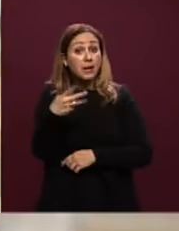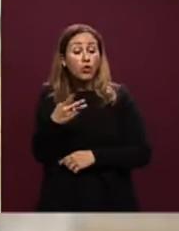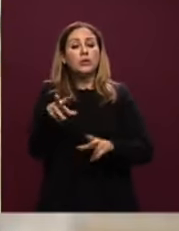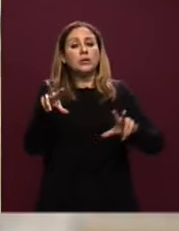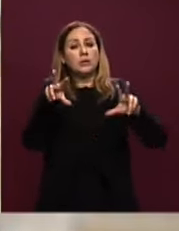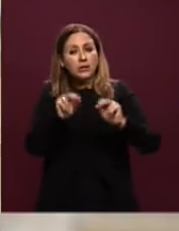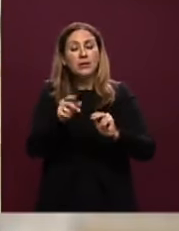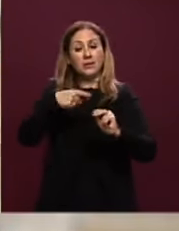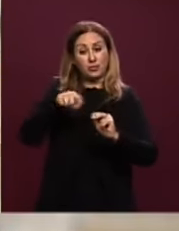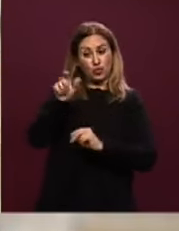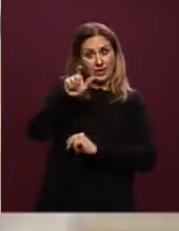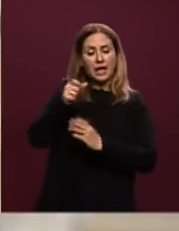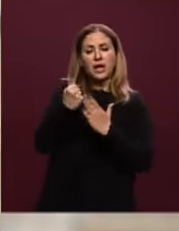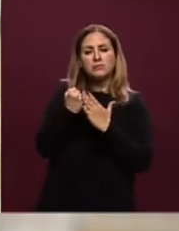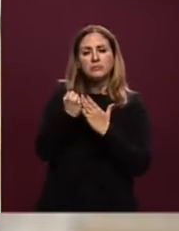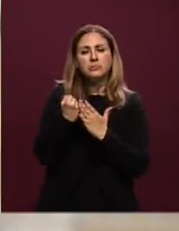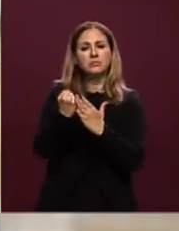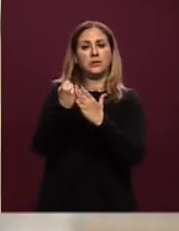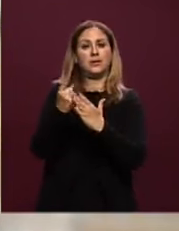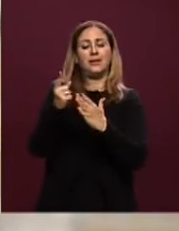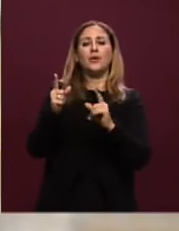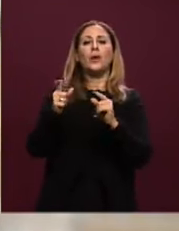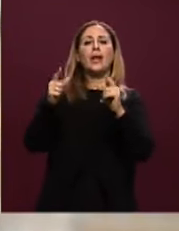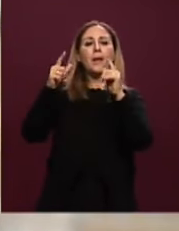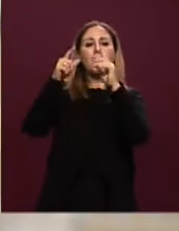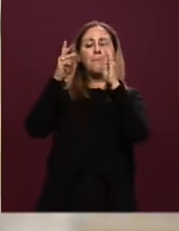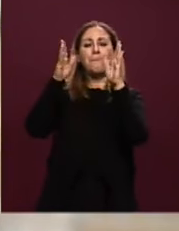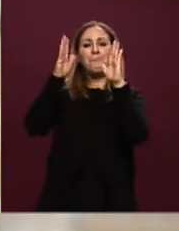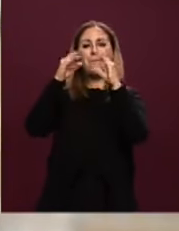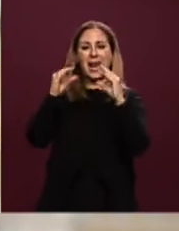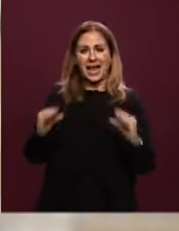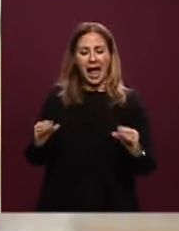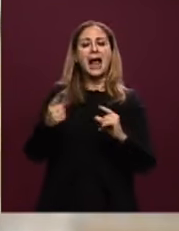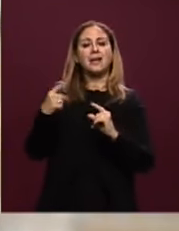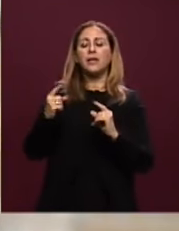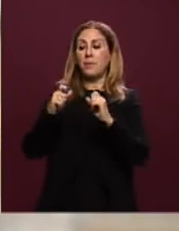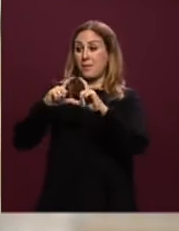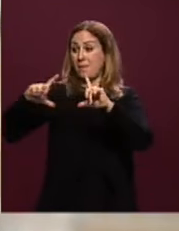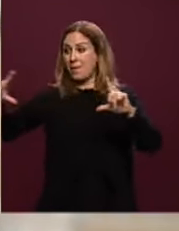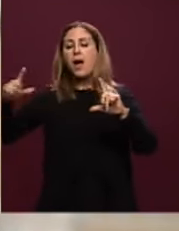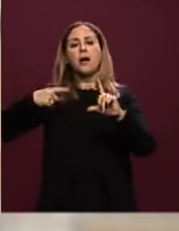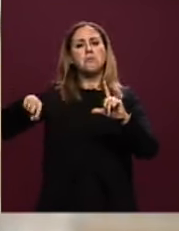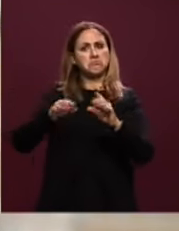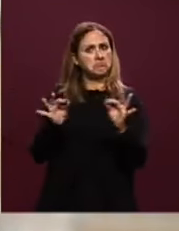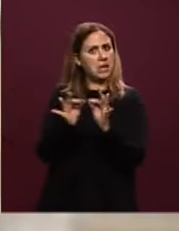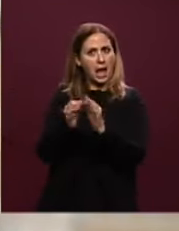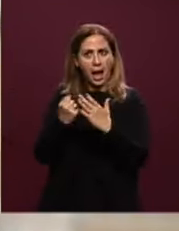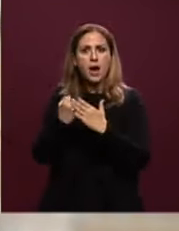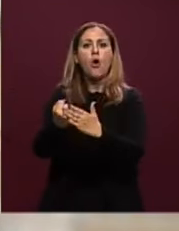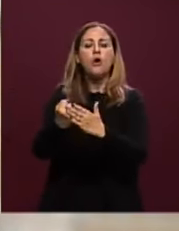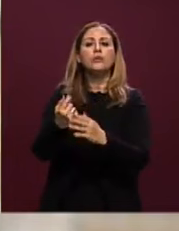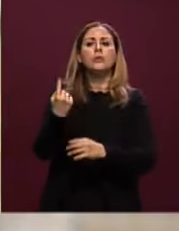Paese al processo di allargamento, in particolare ai Balcani occidentali. Bene. Qui però necessita di un chiarimento rispetto alla